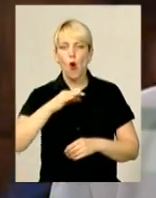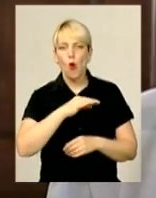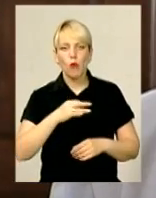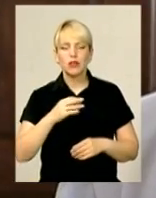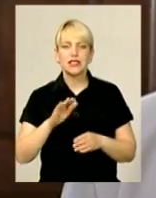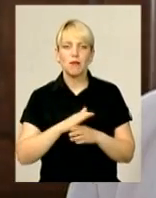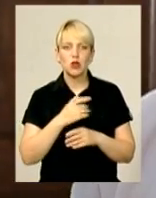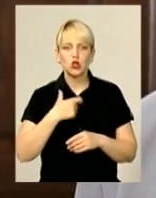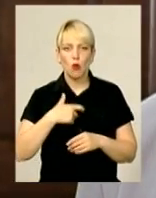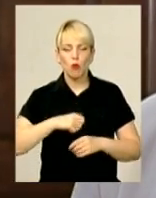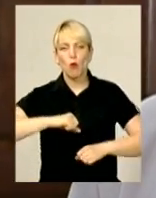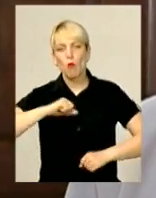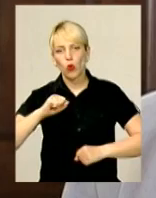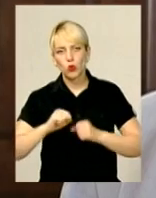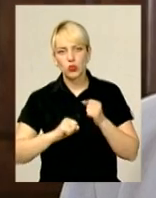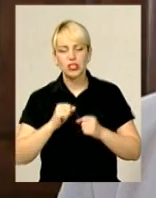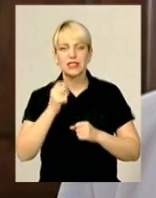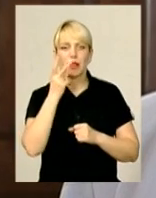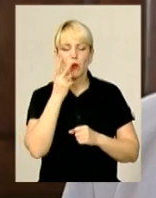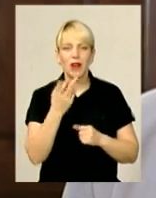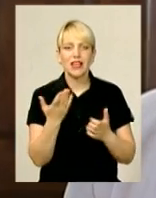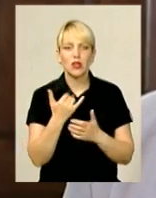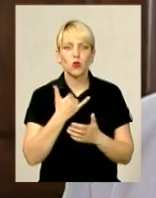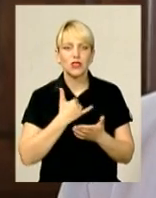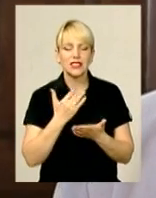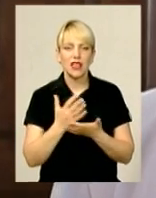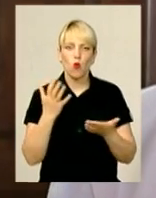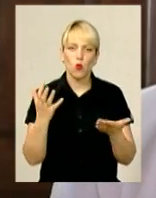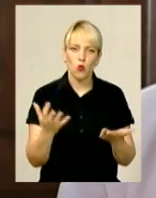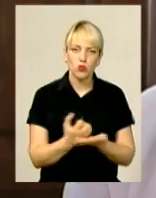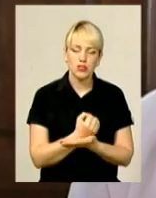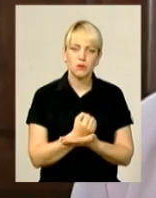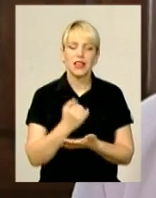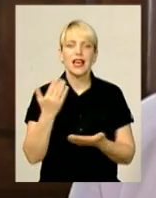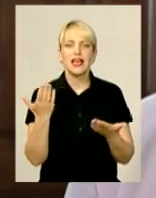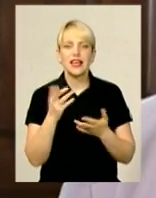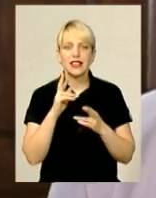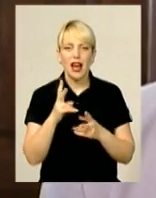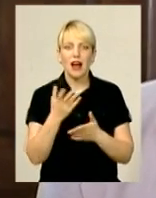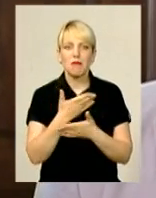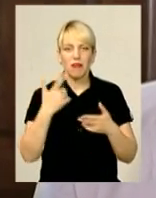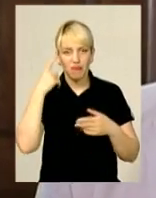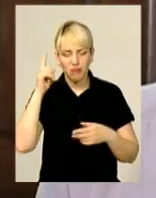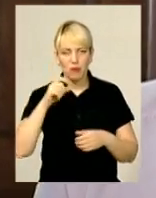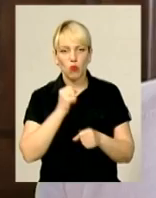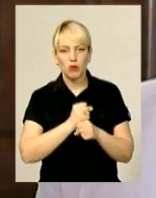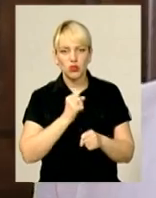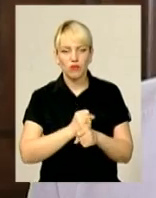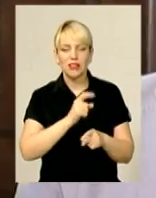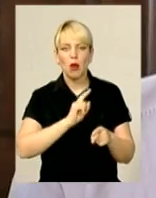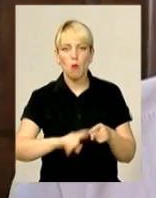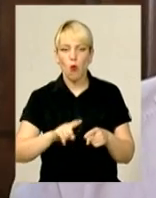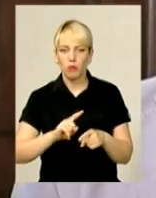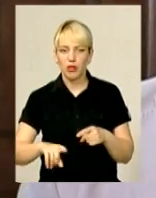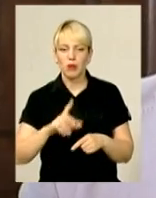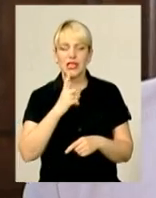подружилися, побачили, які в нас є успіки, які досягнення, як ми вміємо працювати мобільно, буквально